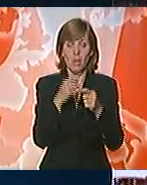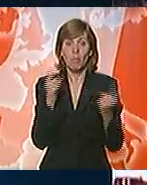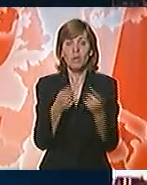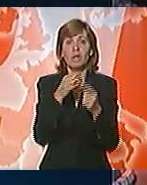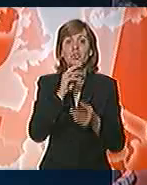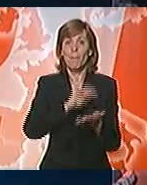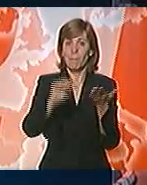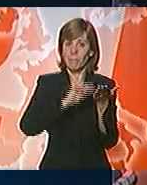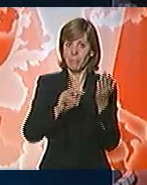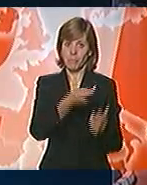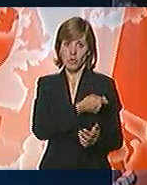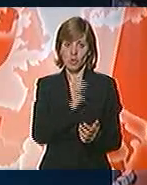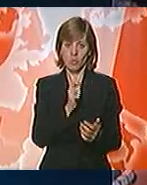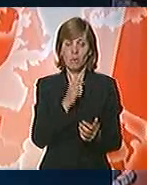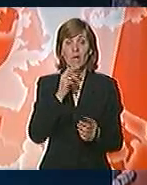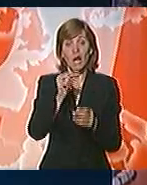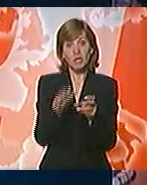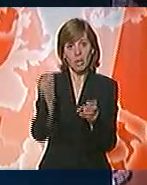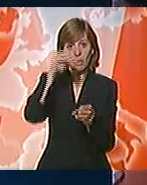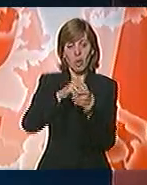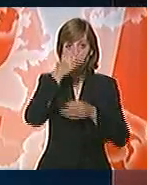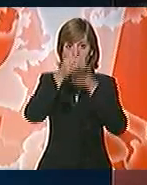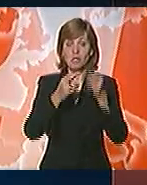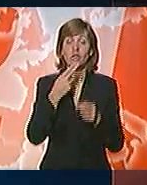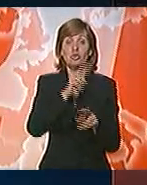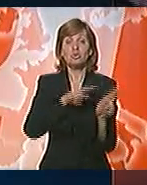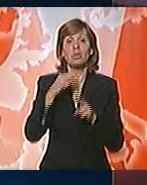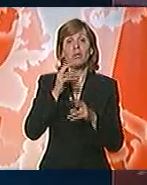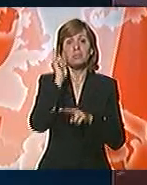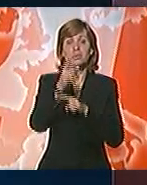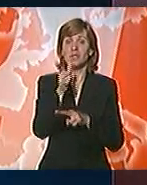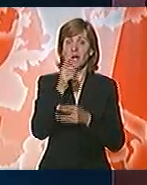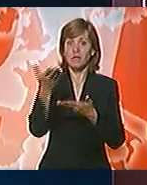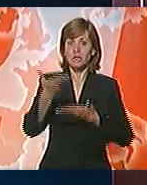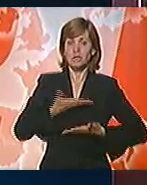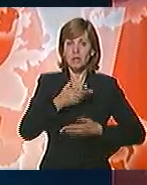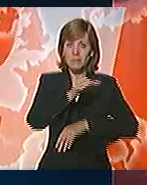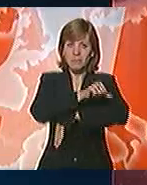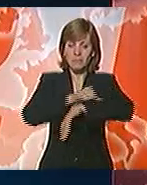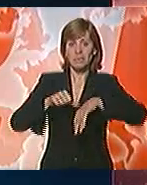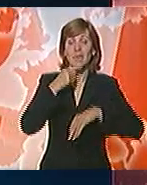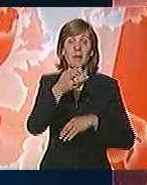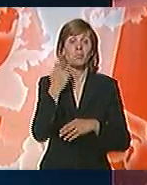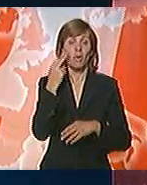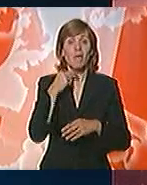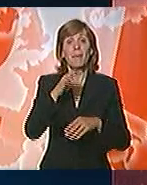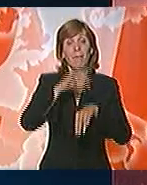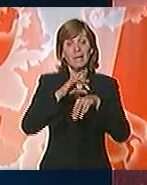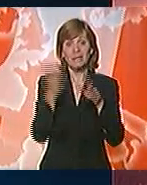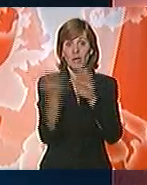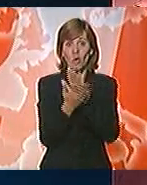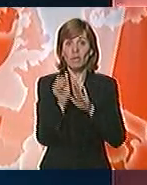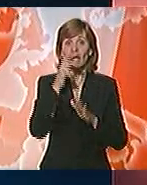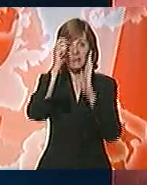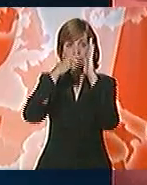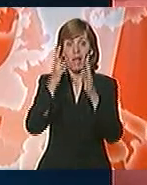raspisuje policija. Ramićeva je dodala da je istražni sudija naložio da mu se dostave obdukcijni nalaz, medicinska dokumentacija i